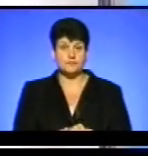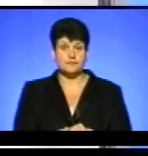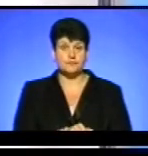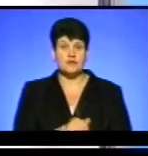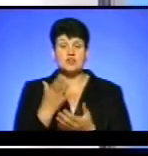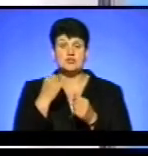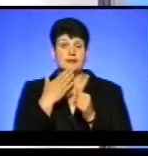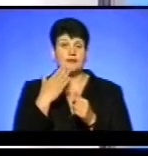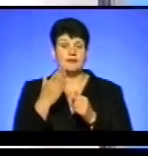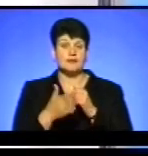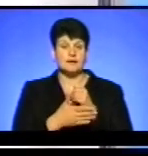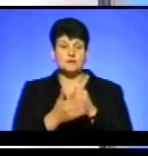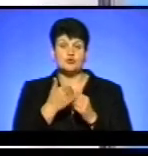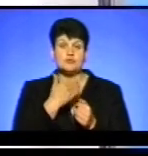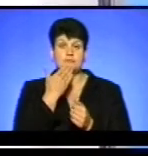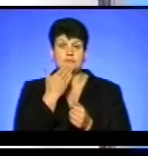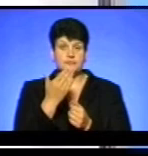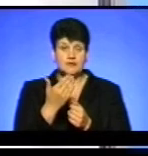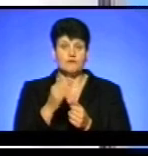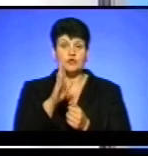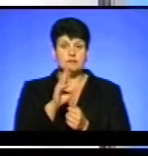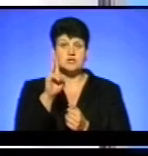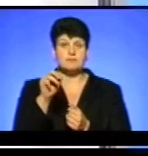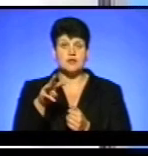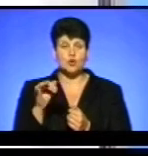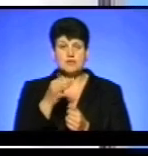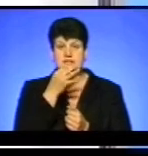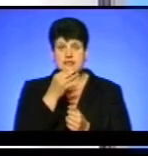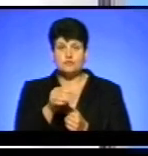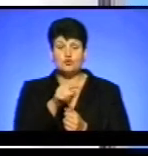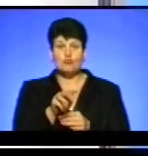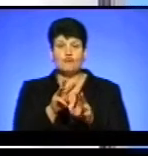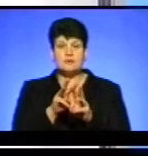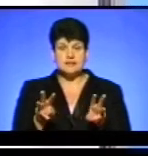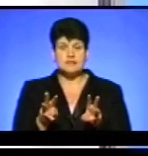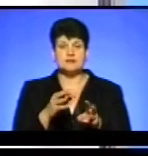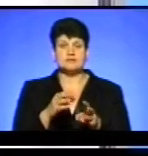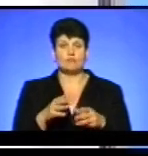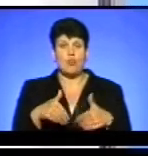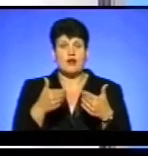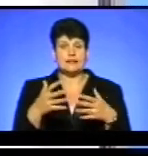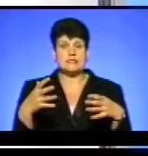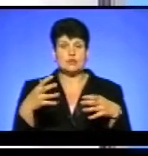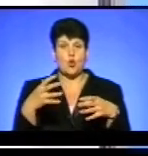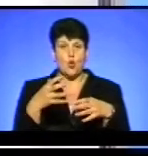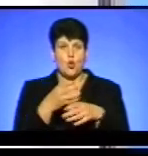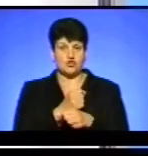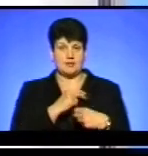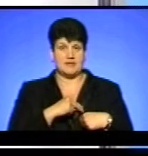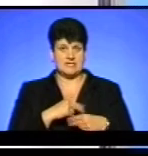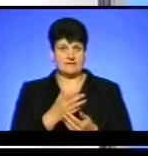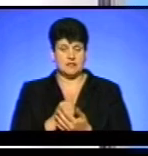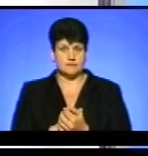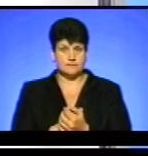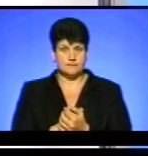наостанок, буквально коротко, хочу би ви сказали, Володимир Шматько сказав, що йому в Міністерстві порадили скорочувати працівників. Прокоментуйте, будь ласка,